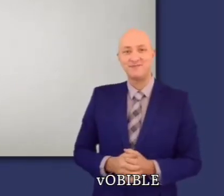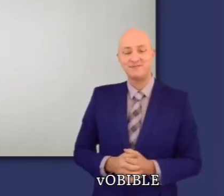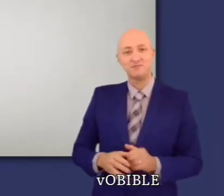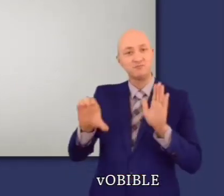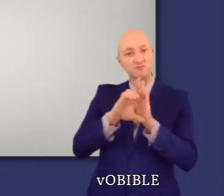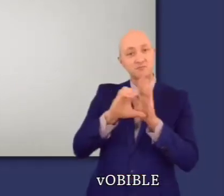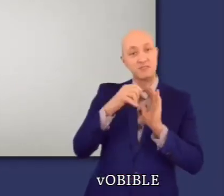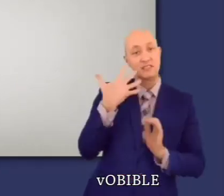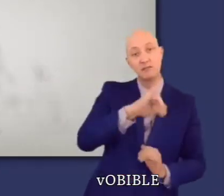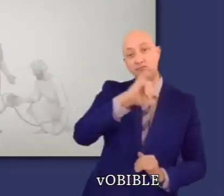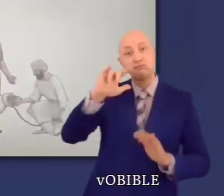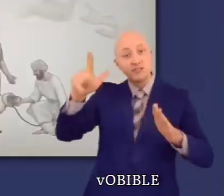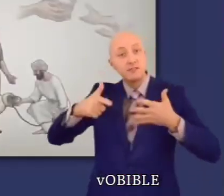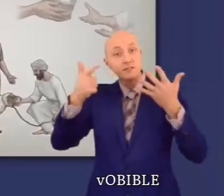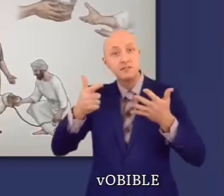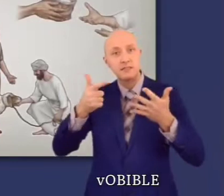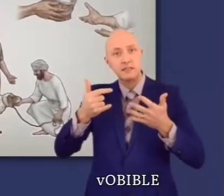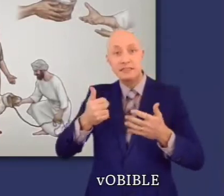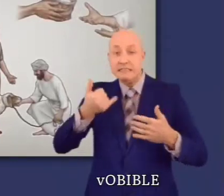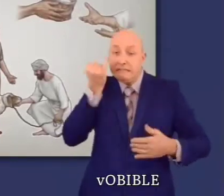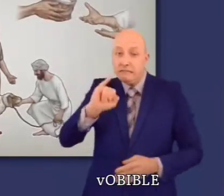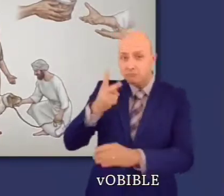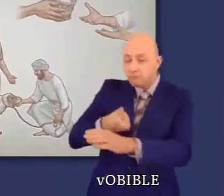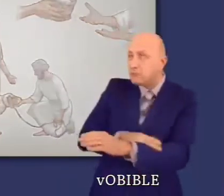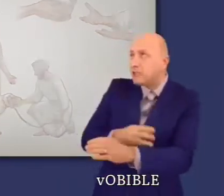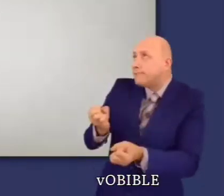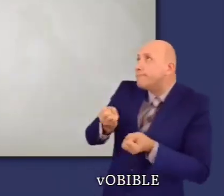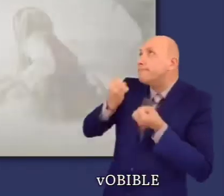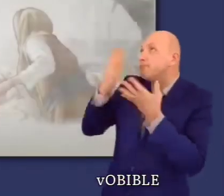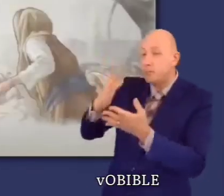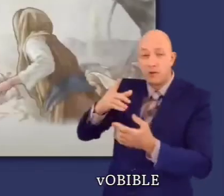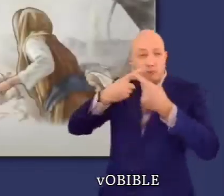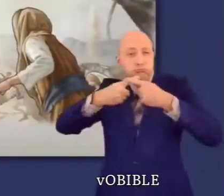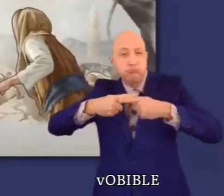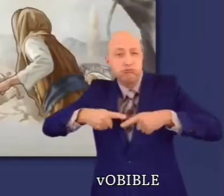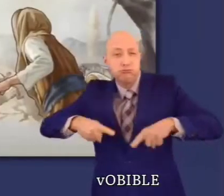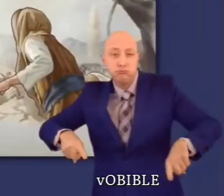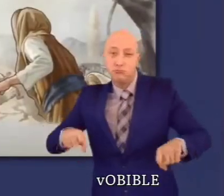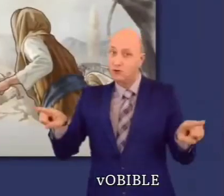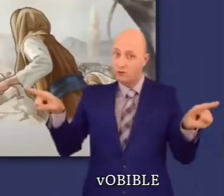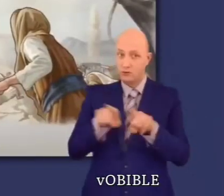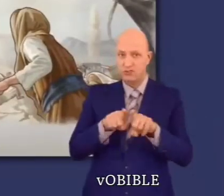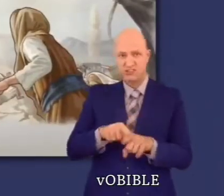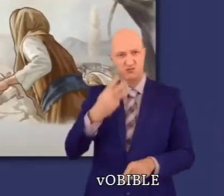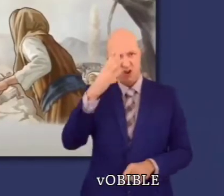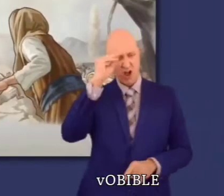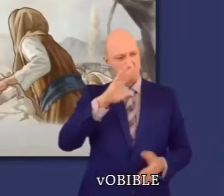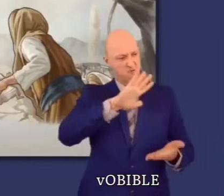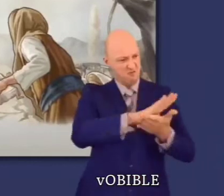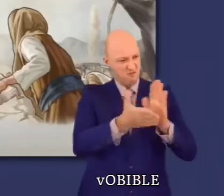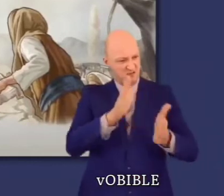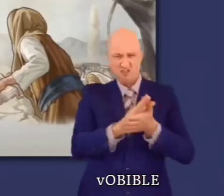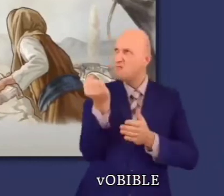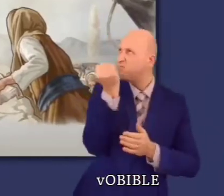Les chapitres 15 à 17 parlent des différentes offrandes pour les péchés et racontent la rébellion et l'exécution de Corée, de Datan, d